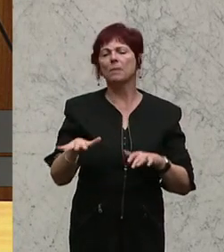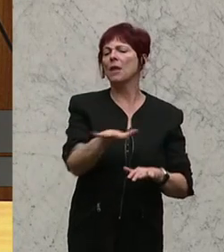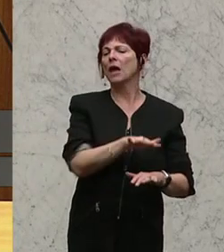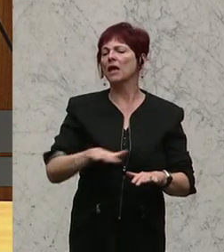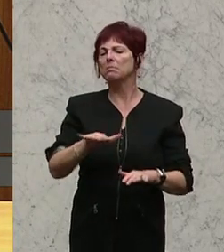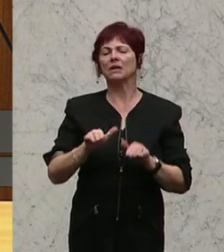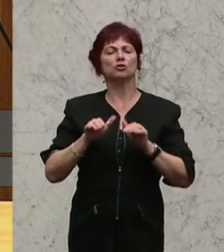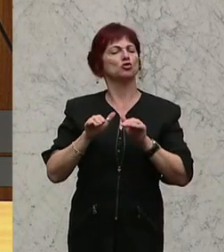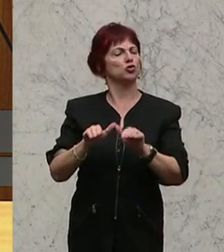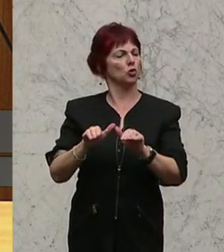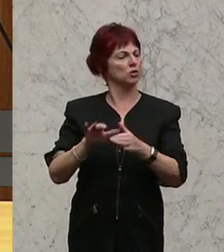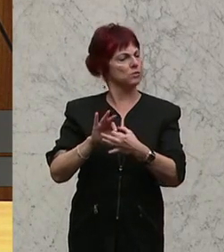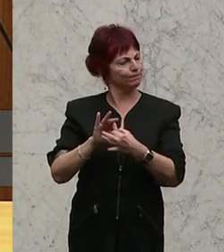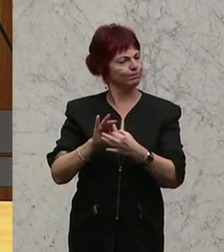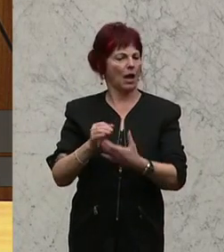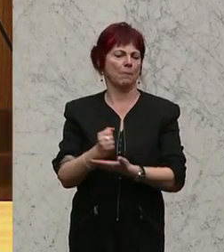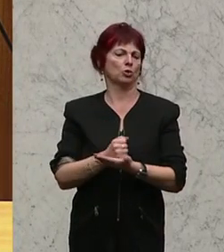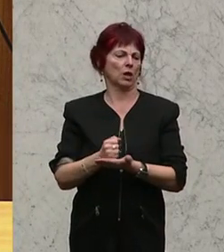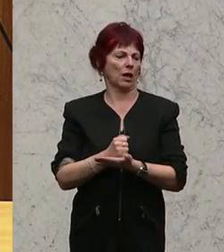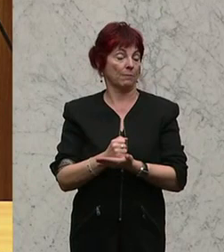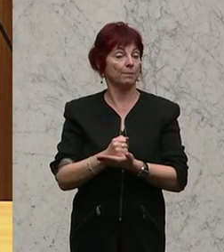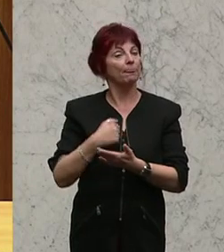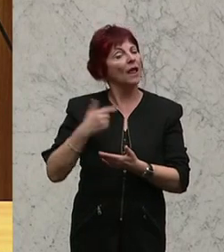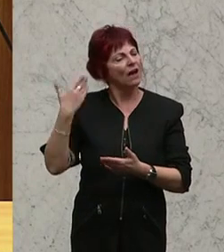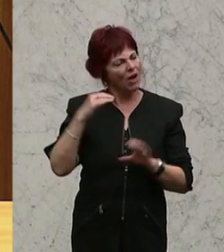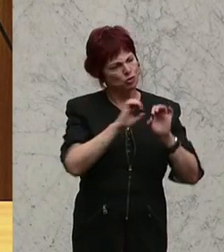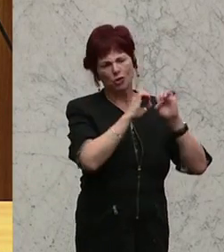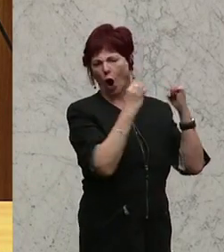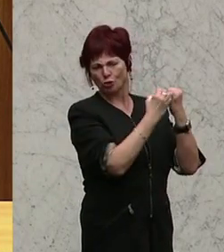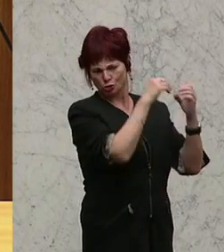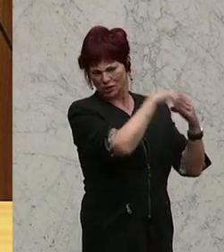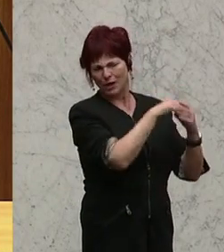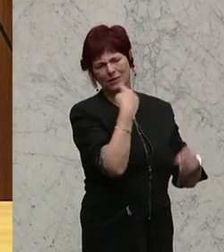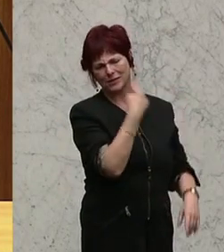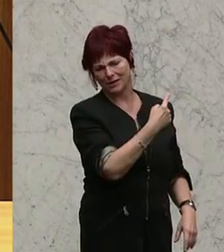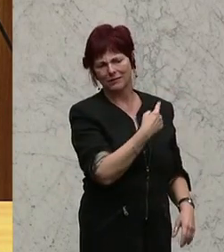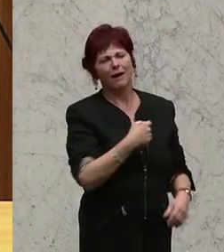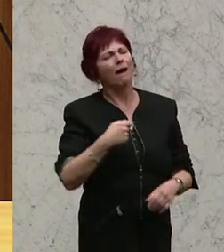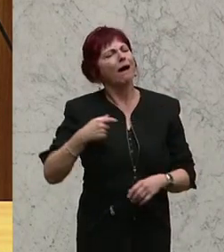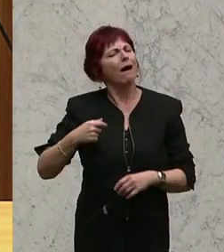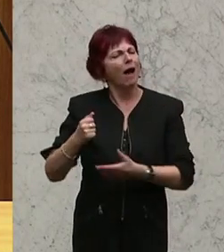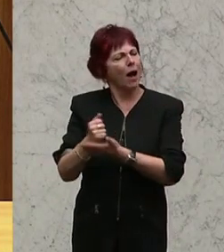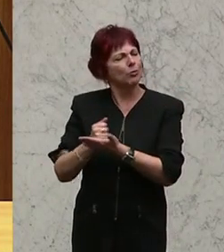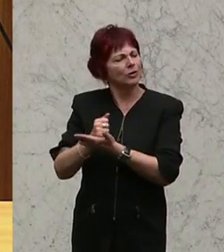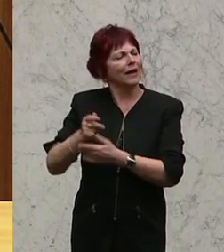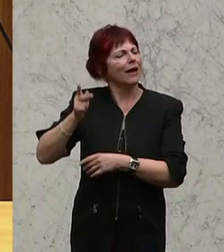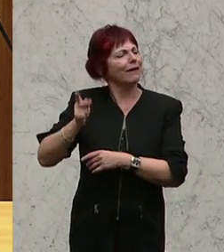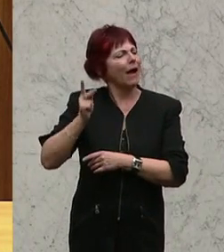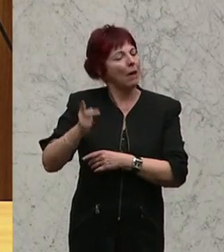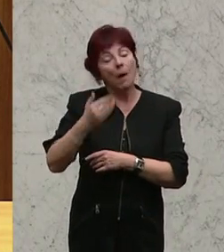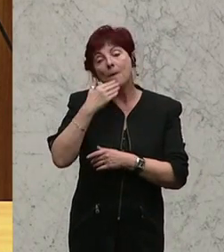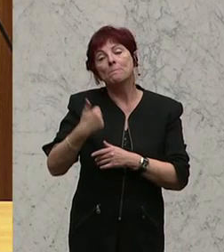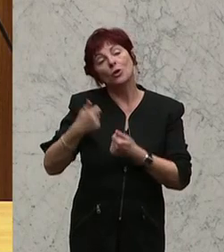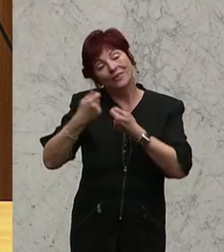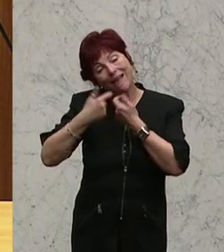Ich habe es auch schon im Ausschuss angemerkt, dass die Kammer, die Apothekerkammer, gerne die Erläuterungen etwas